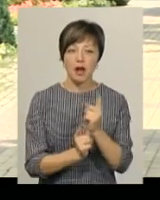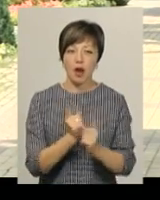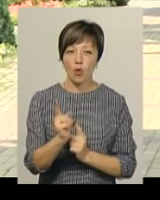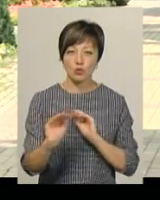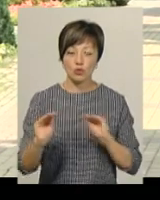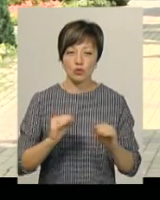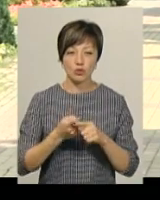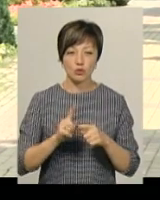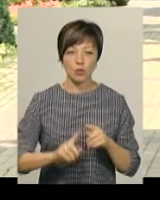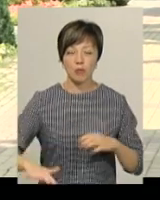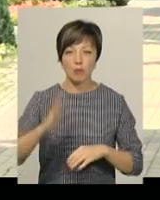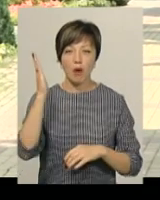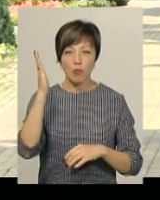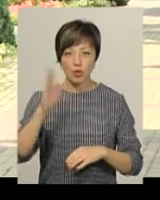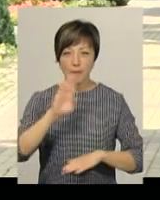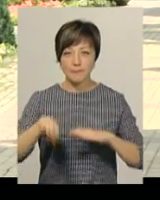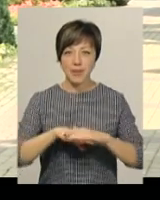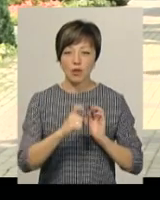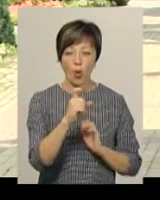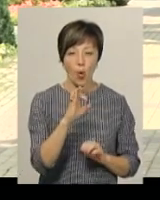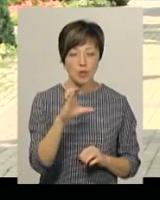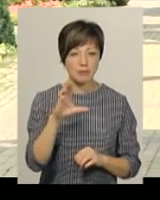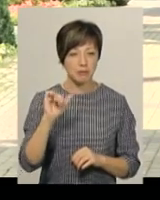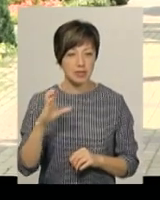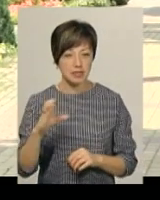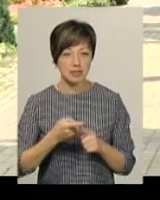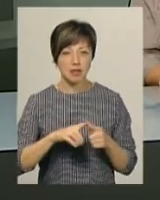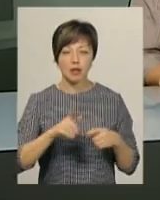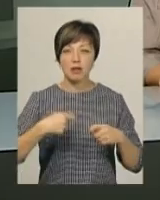цього приміщення в майбутньому під хоспіс. Але це тривалий процес.